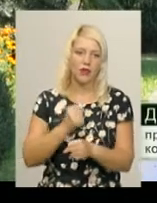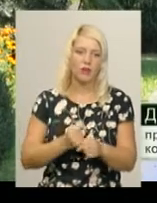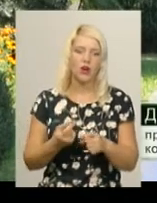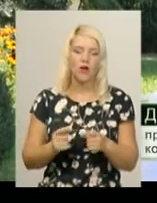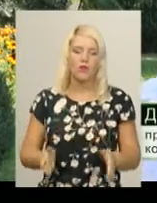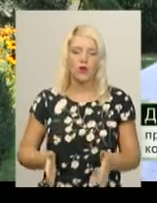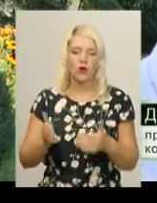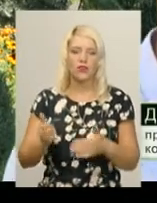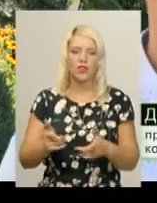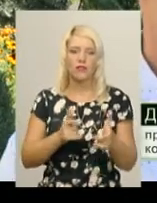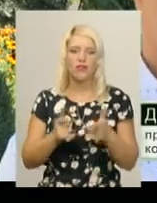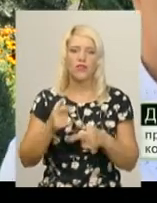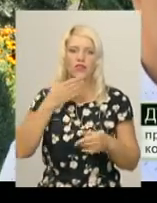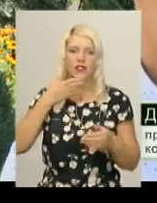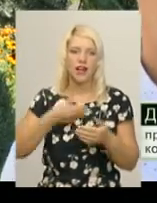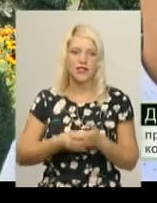виготовляємо власними силами.